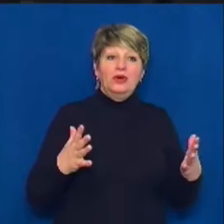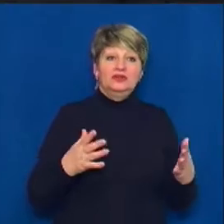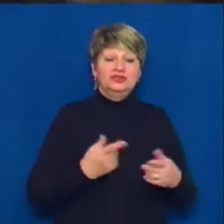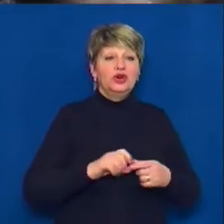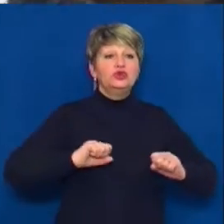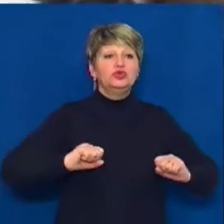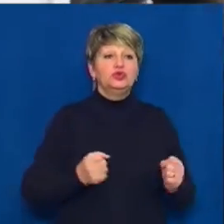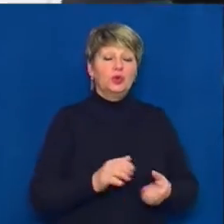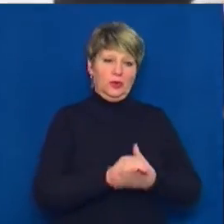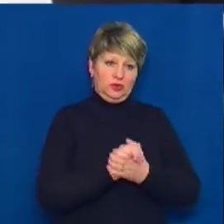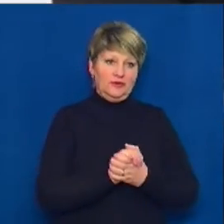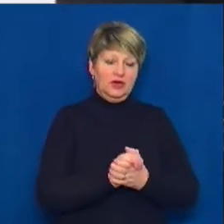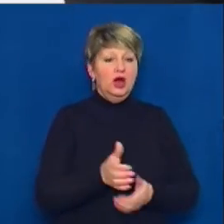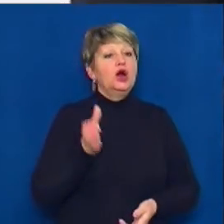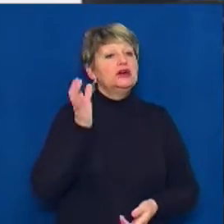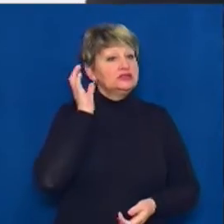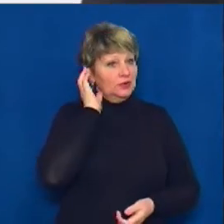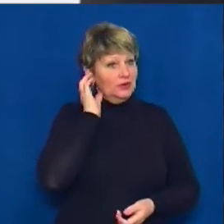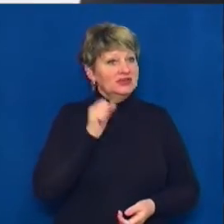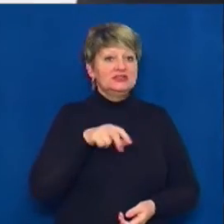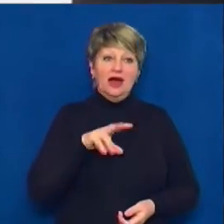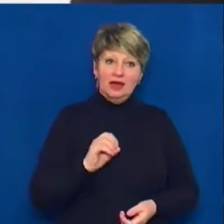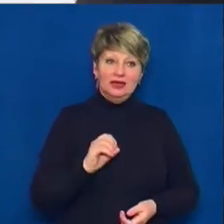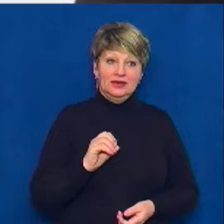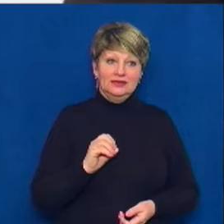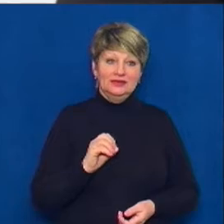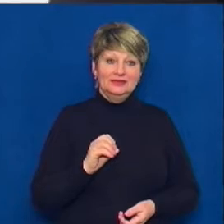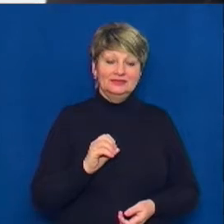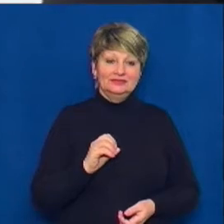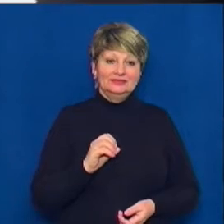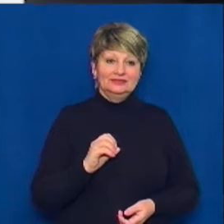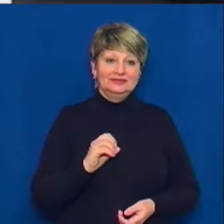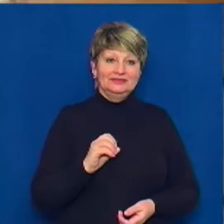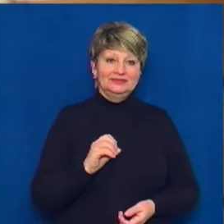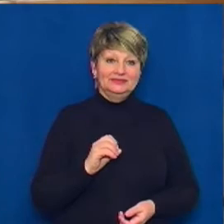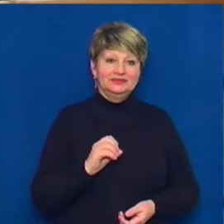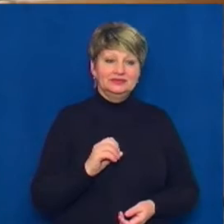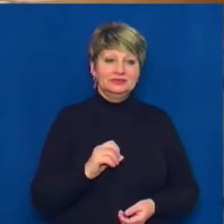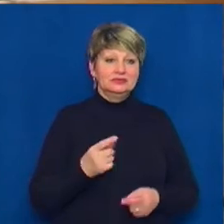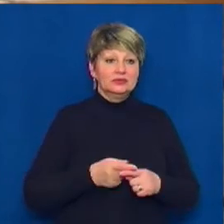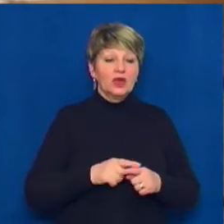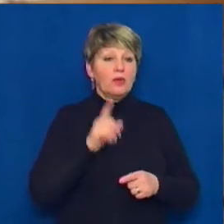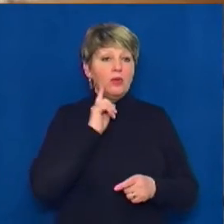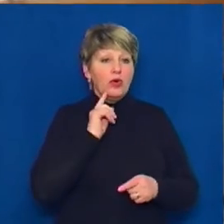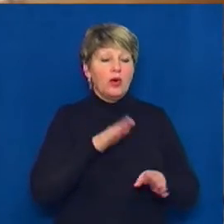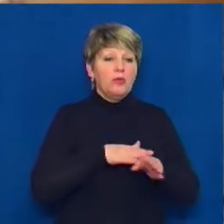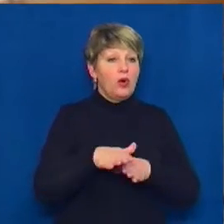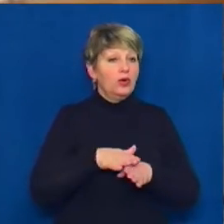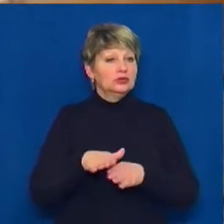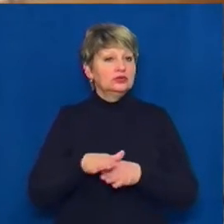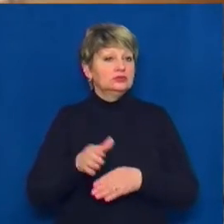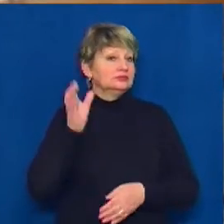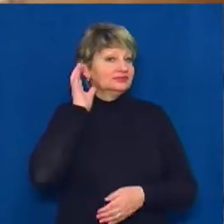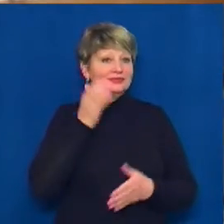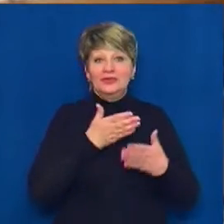товар. Він слухається, але як лайка. Він безприкословних виповнень і команд тут немає.